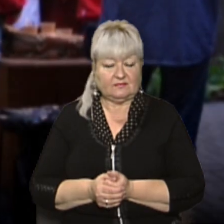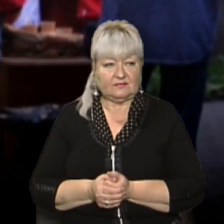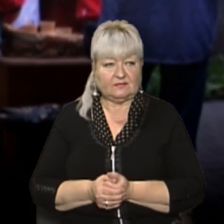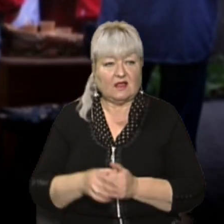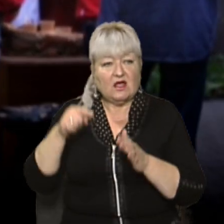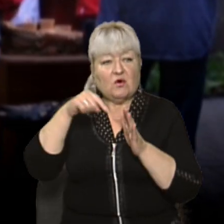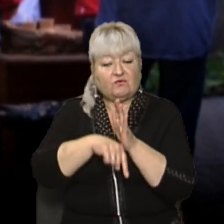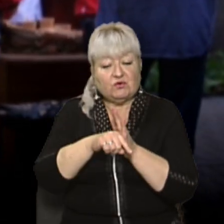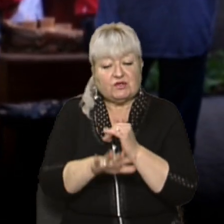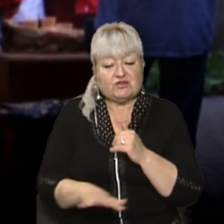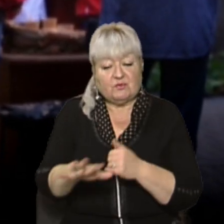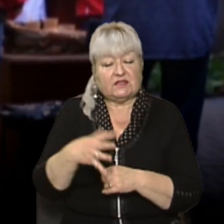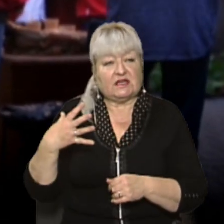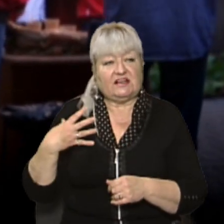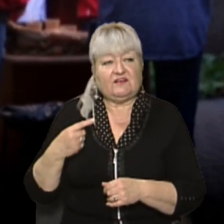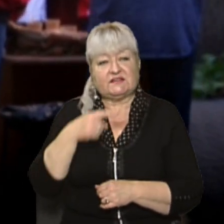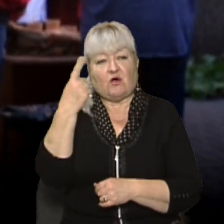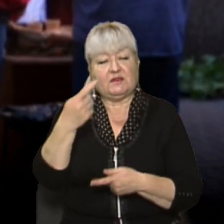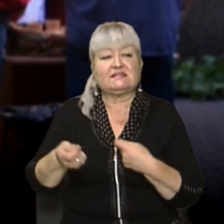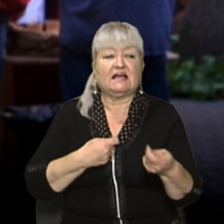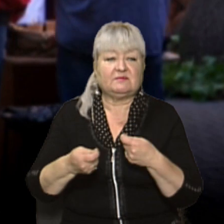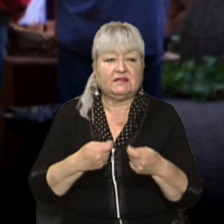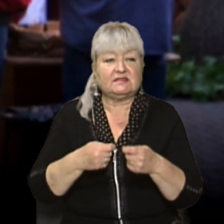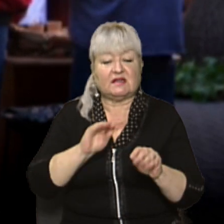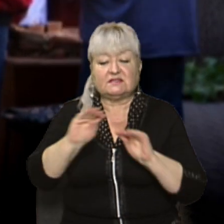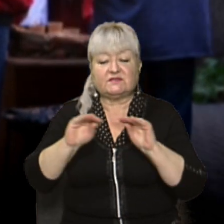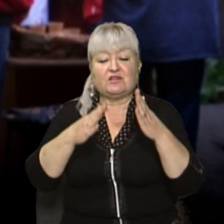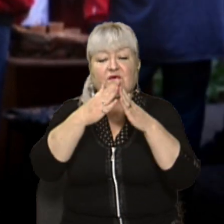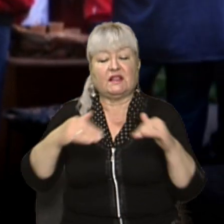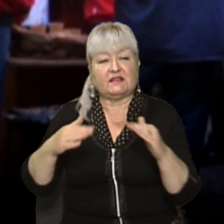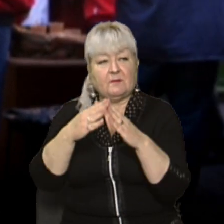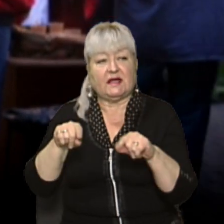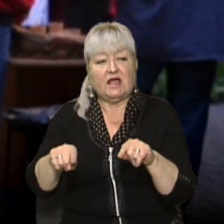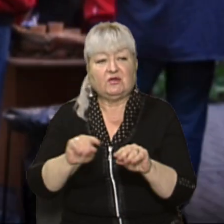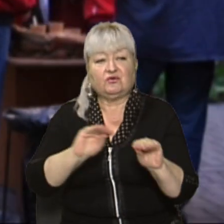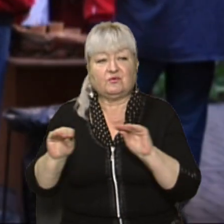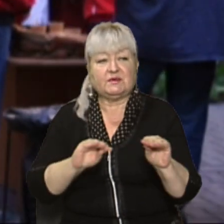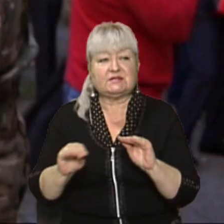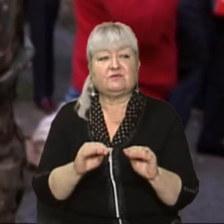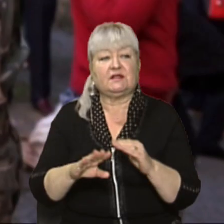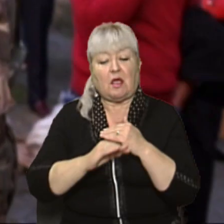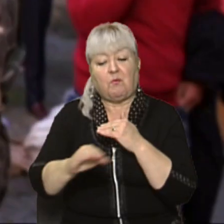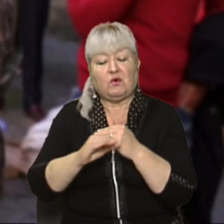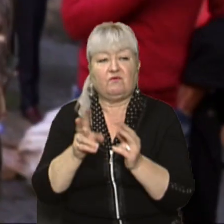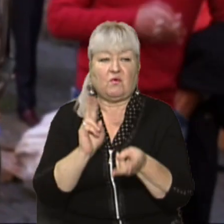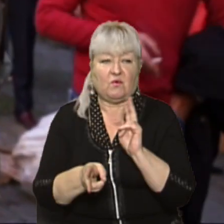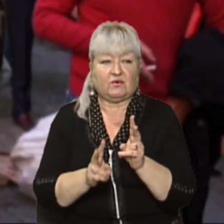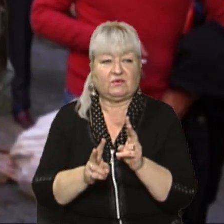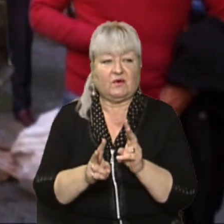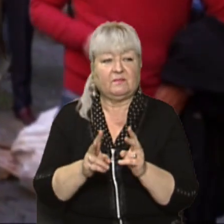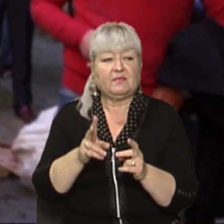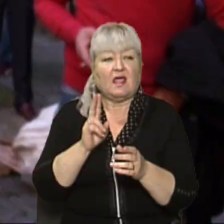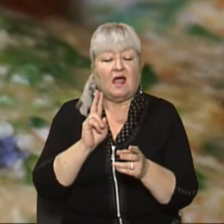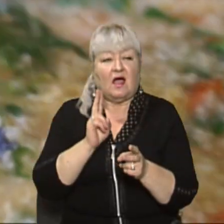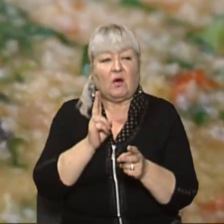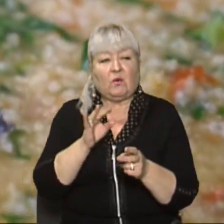У внутрішньому дворику Львівської обласної адміністрації встановили намети. Тут облаштували поліву кухню. Уліш готує Степан